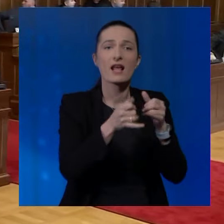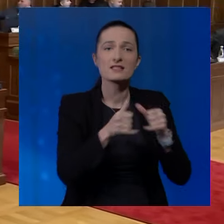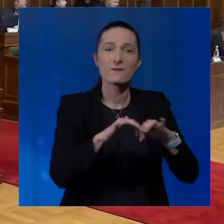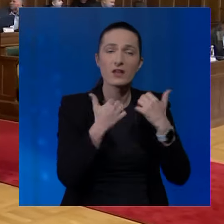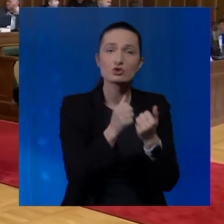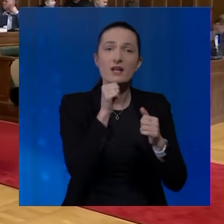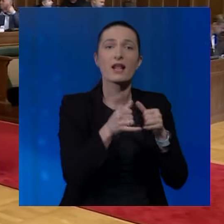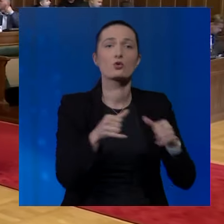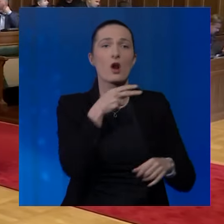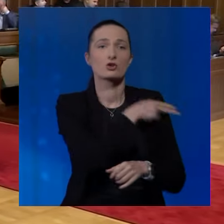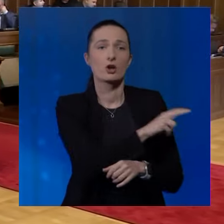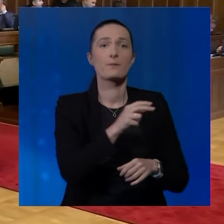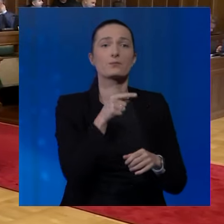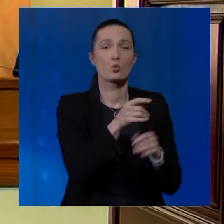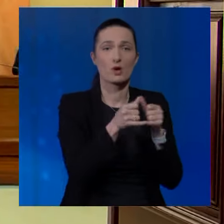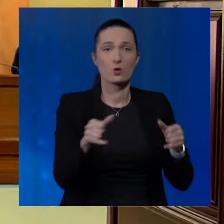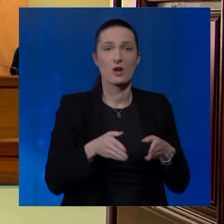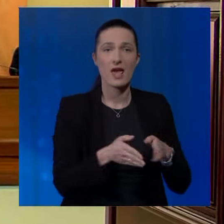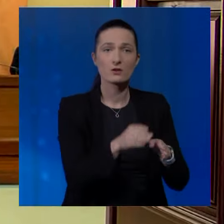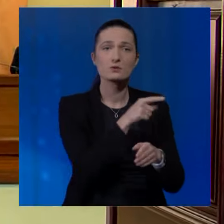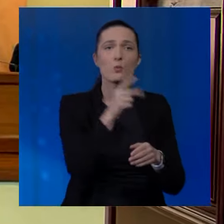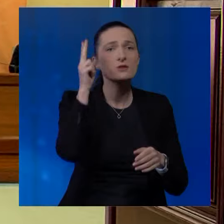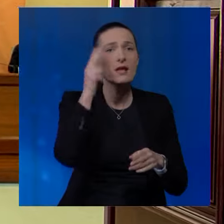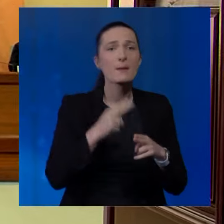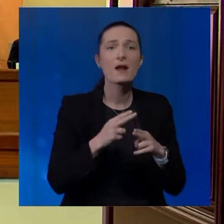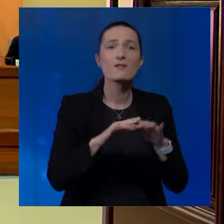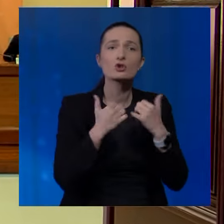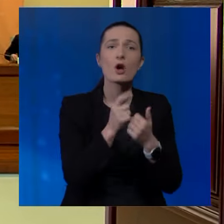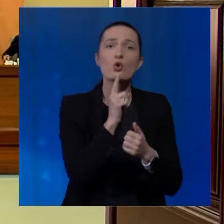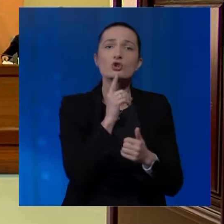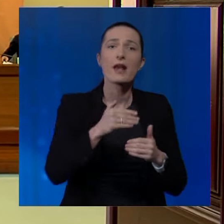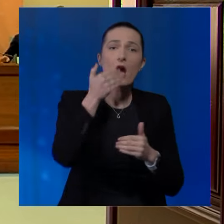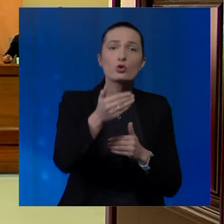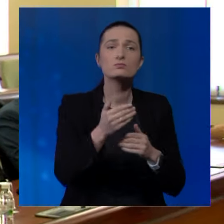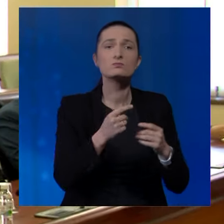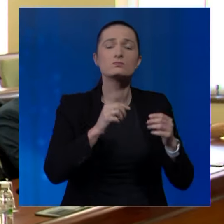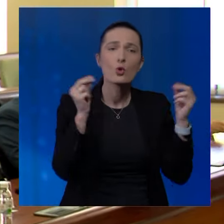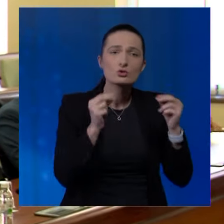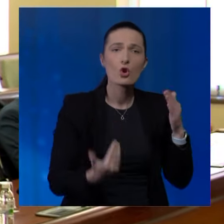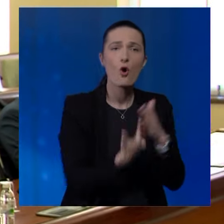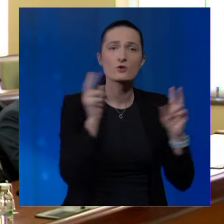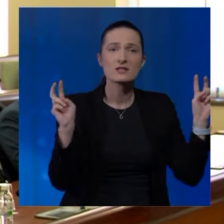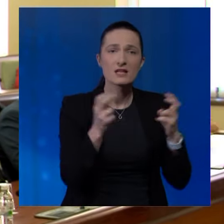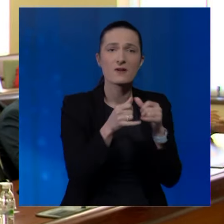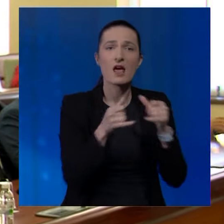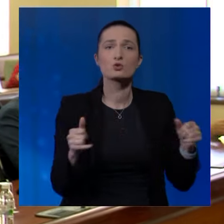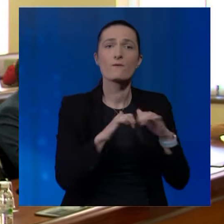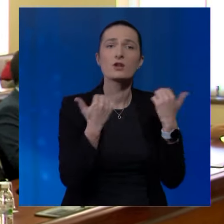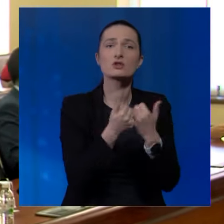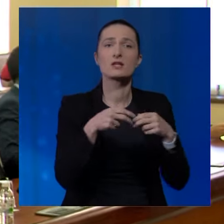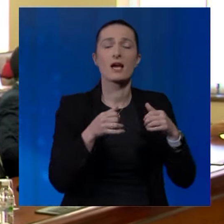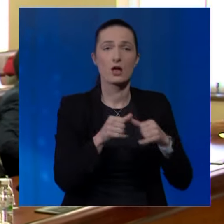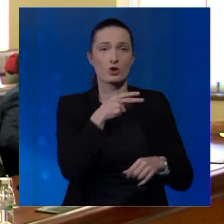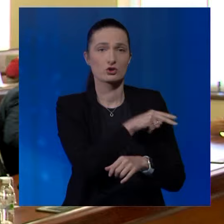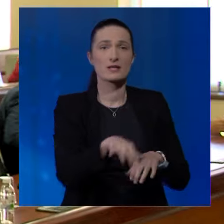gradskih vijeća i gradonačelnika. U gradu na neretvi su poznata imena vijećnika, koji će nakon konstituiranja novog saziva gradskog vijeća